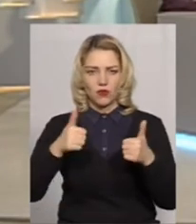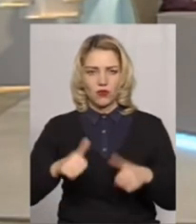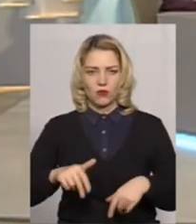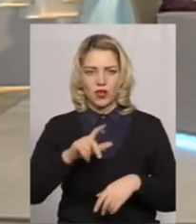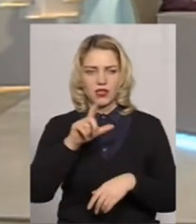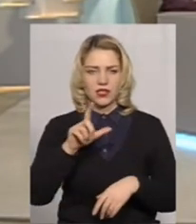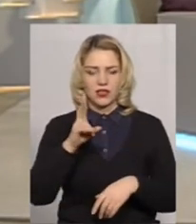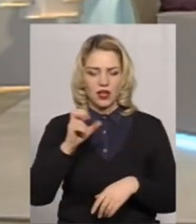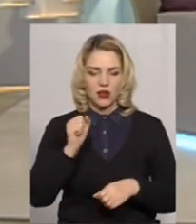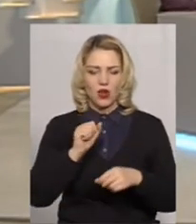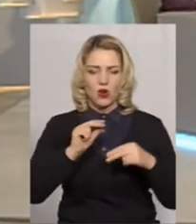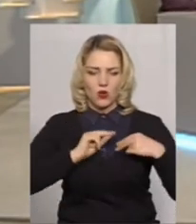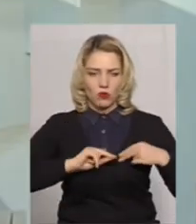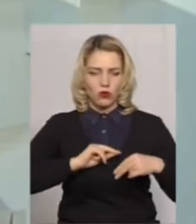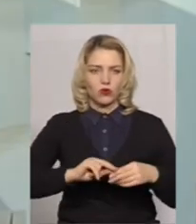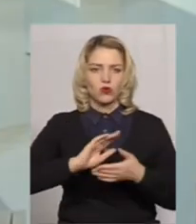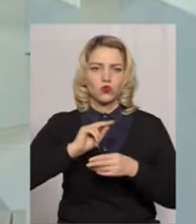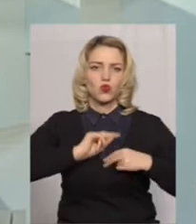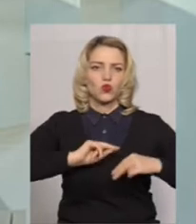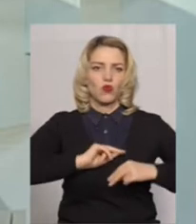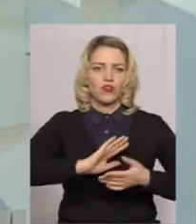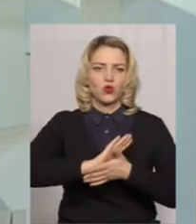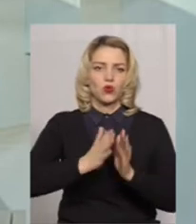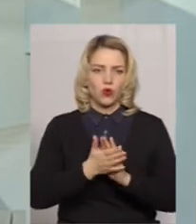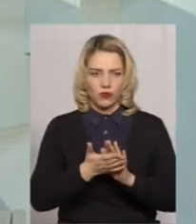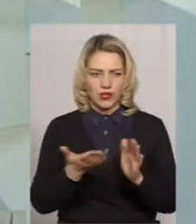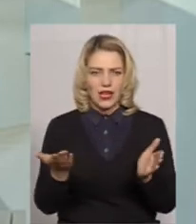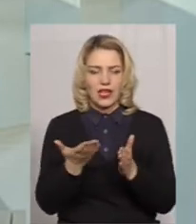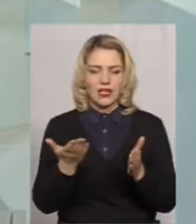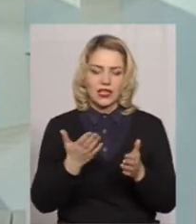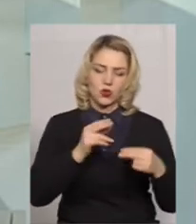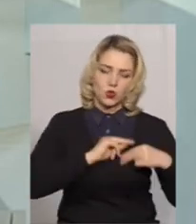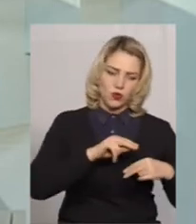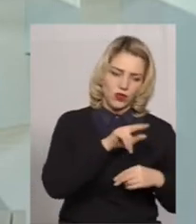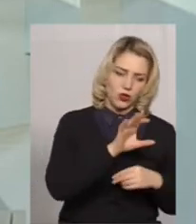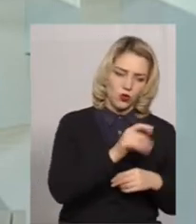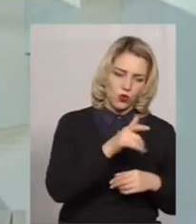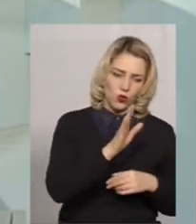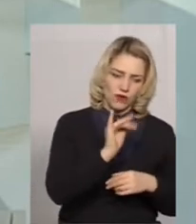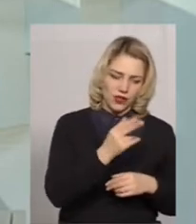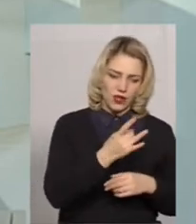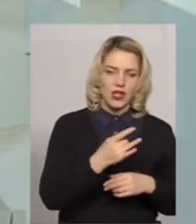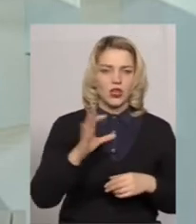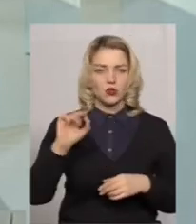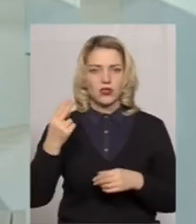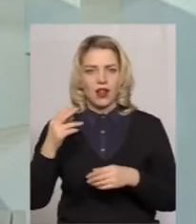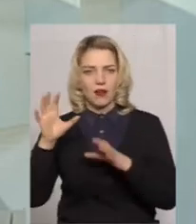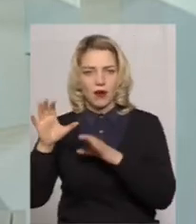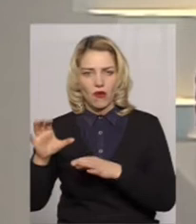роботу за трудовим договором. Чим, яка різниця між трудовим договором і соціально-правовою угодою?